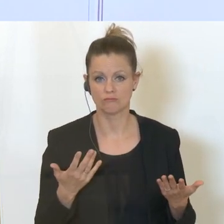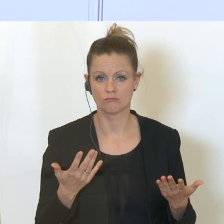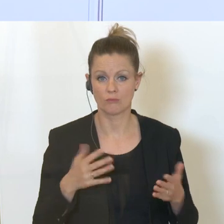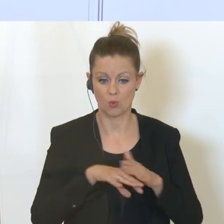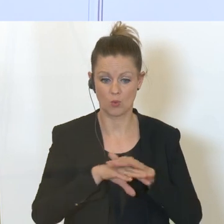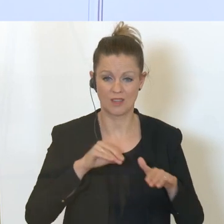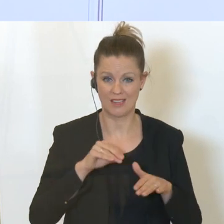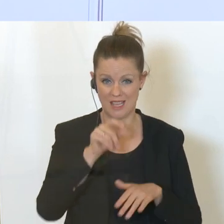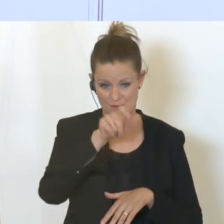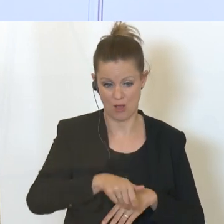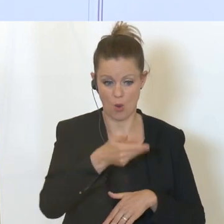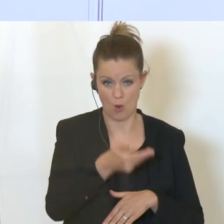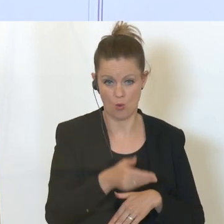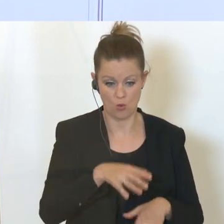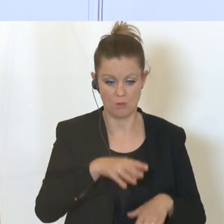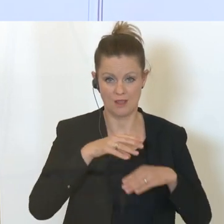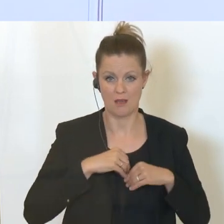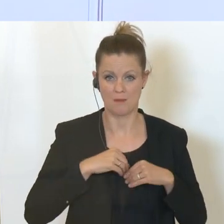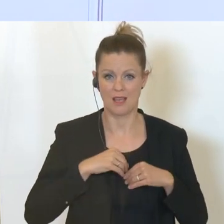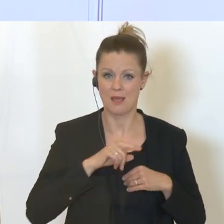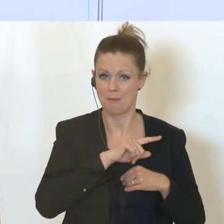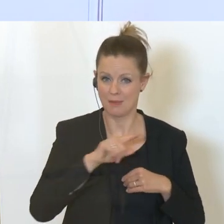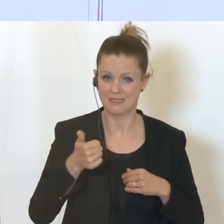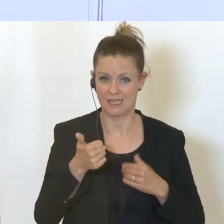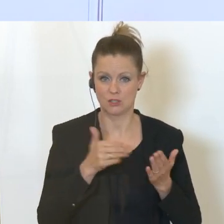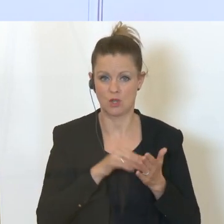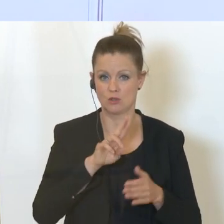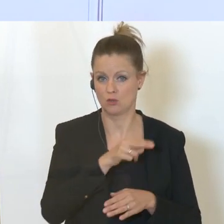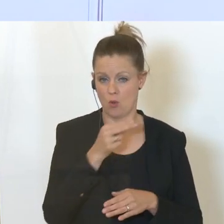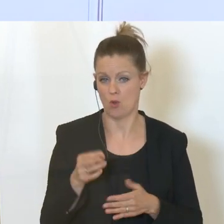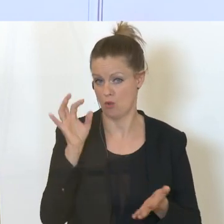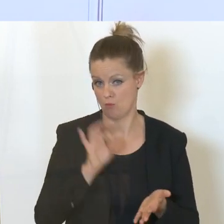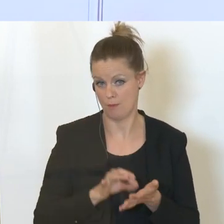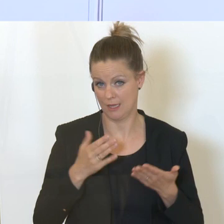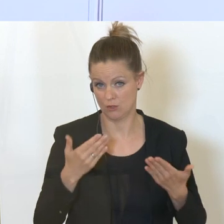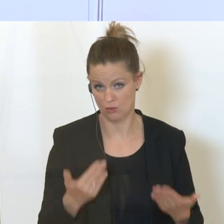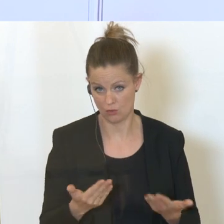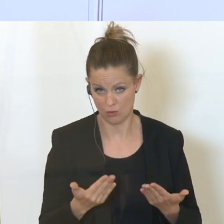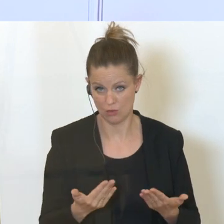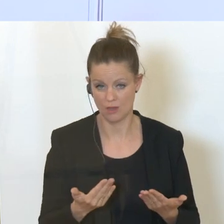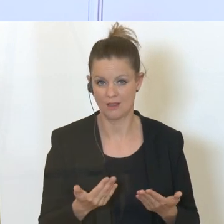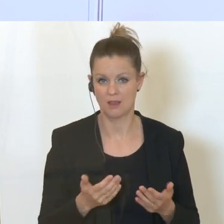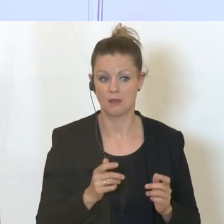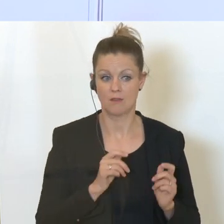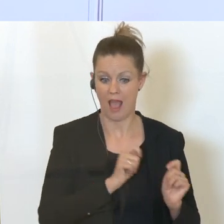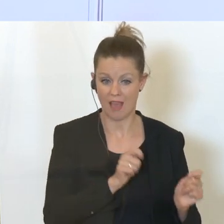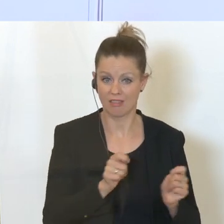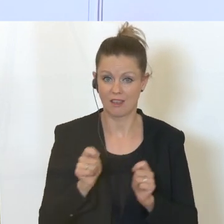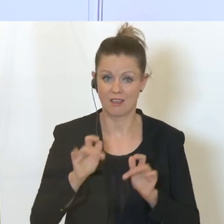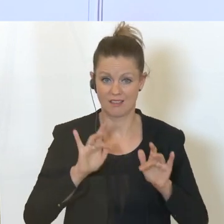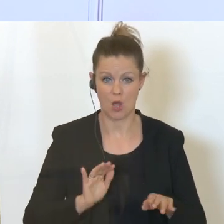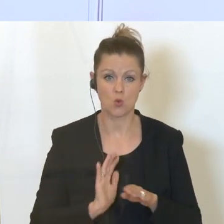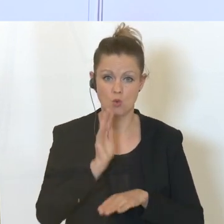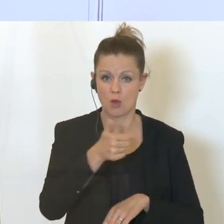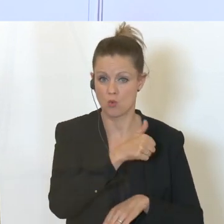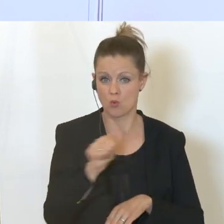Unternehmerlohns. Dieses Unternehmerlohn bis zu 6.000 Euro im Augenblick. Hier kommen die Anträge herein. Es sind über 100